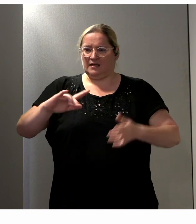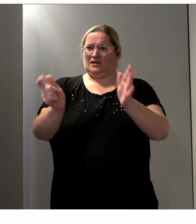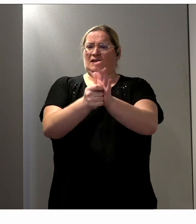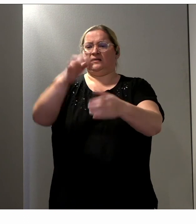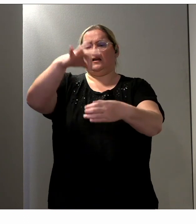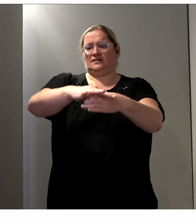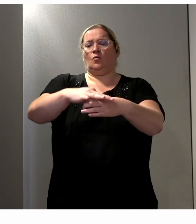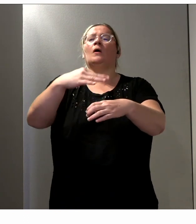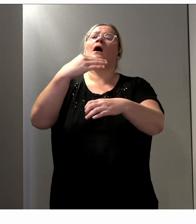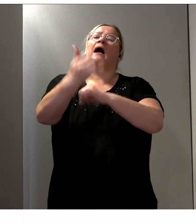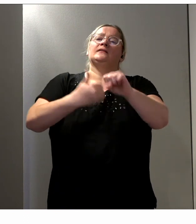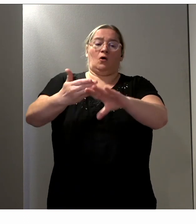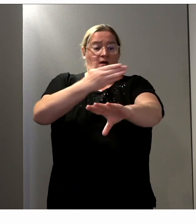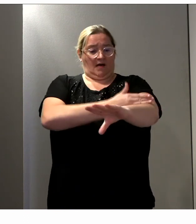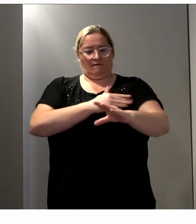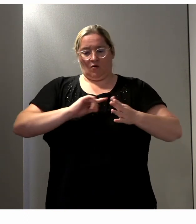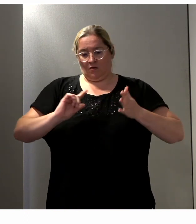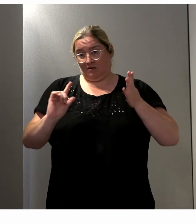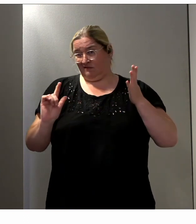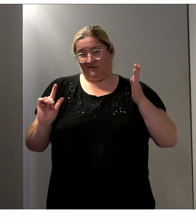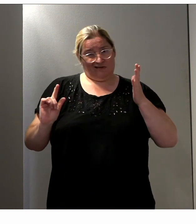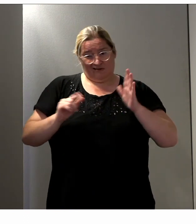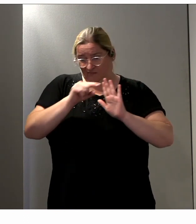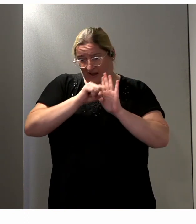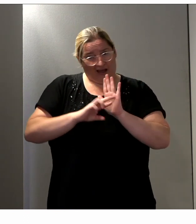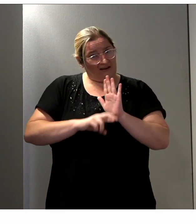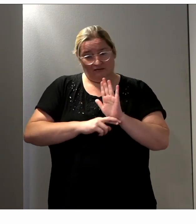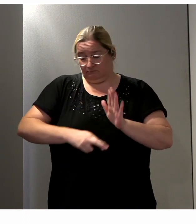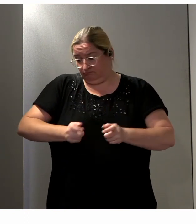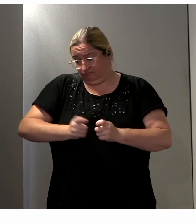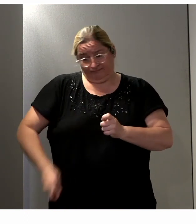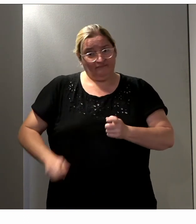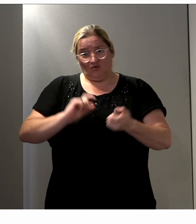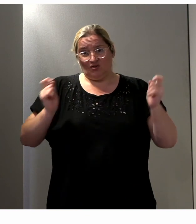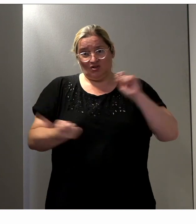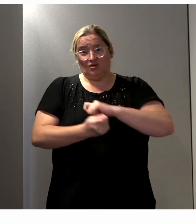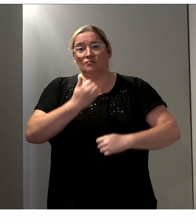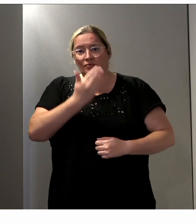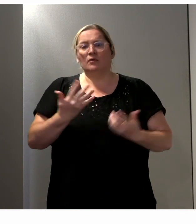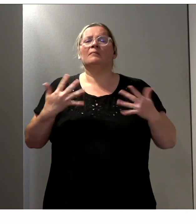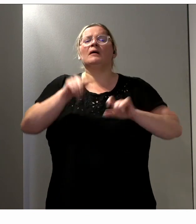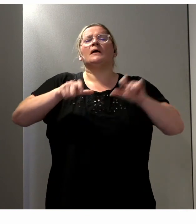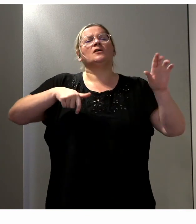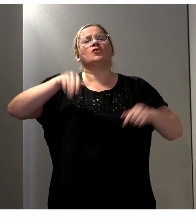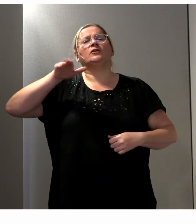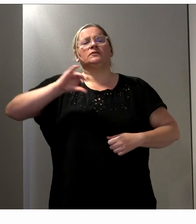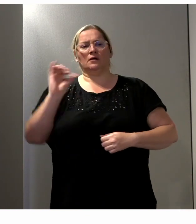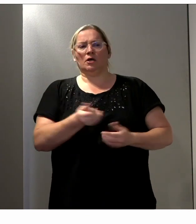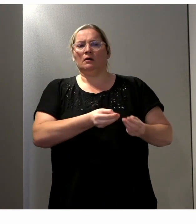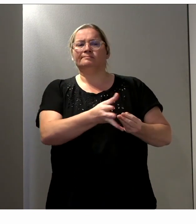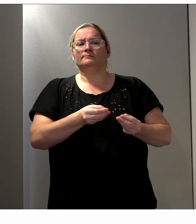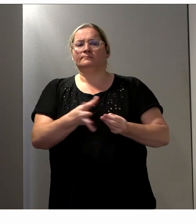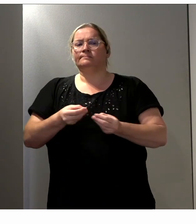élection. Mais l'idée,'est de donner des bonnes pratiques, de donner des idées aux candidats pour déjà